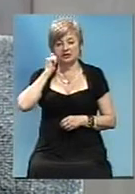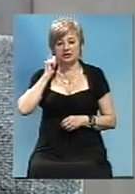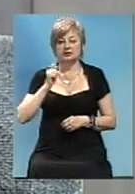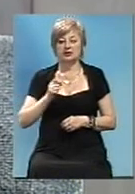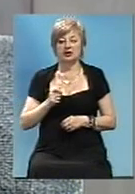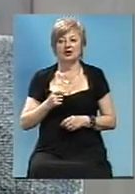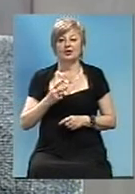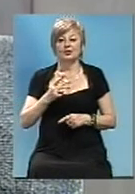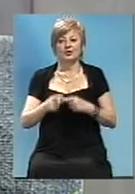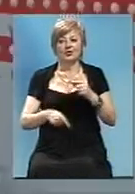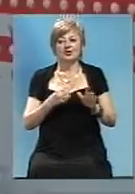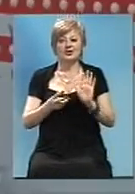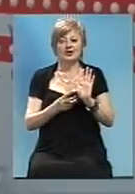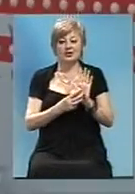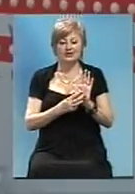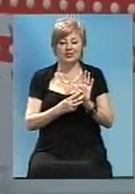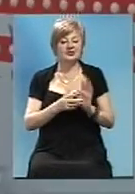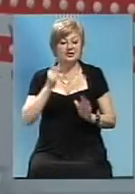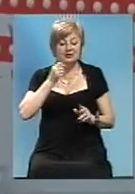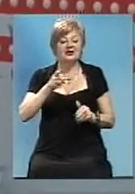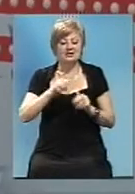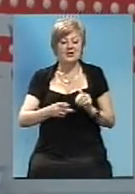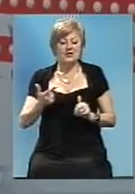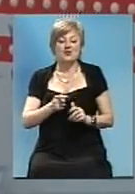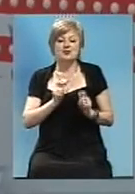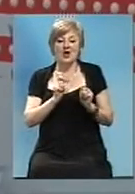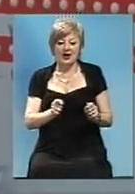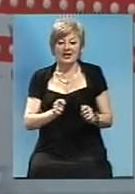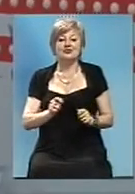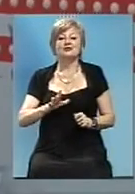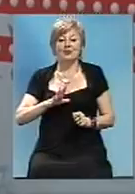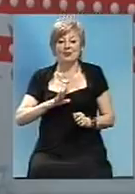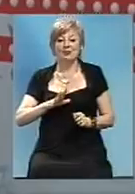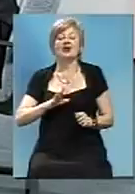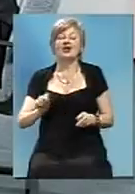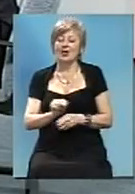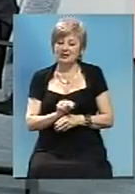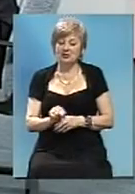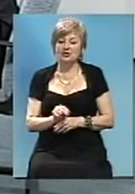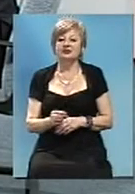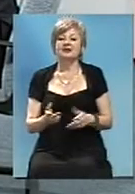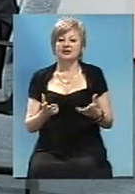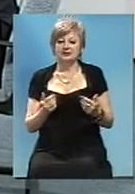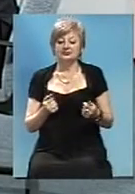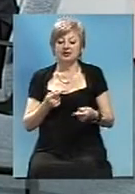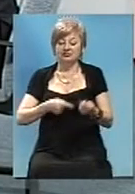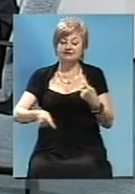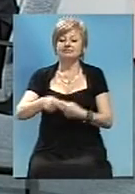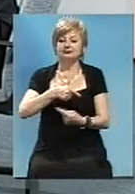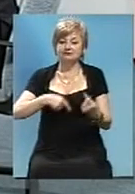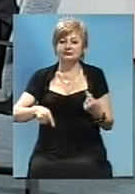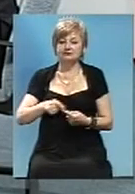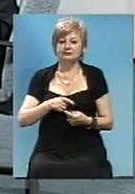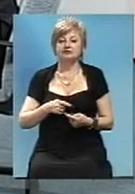Але через 8 років закінчиться гарантія на ті дороги, які вже були відремонтовані. Так, безусловно, міжремонтні періоди будуть